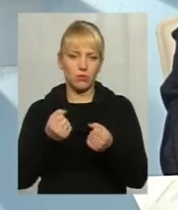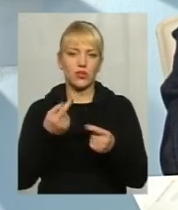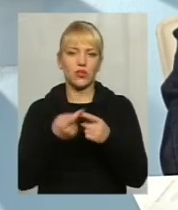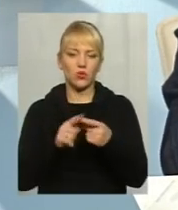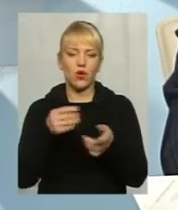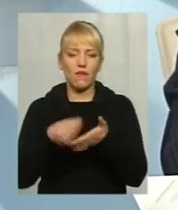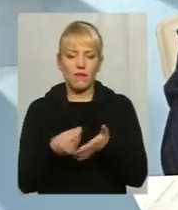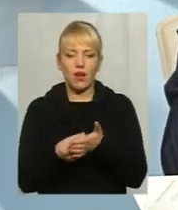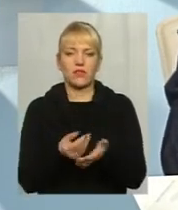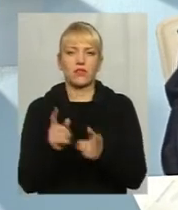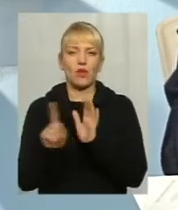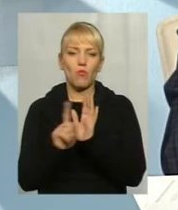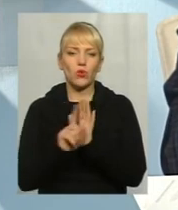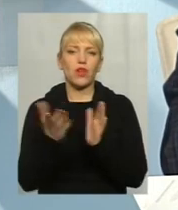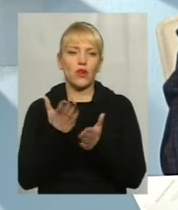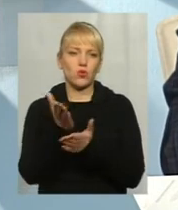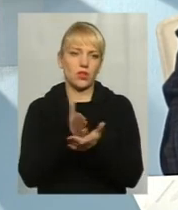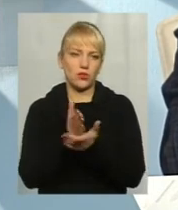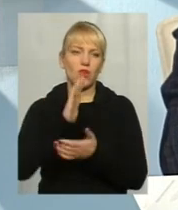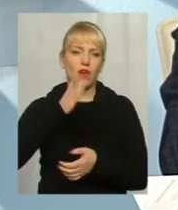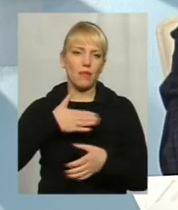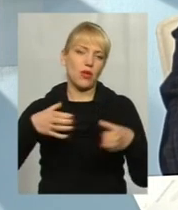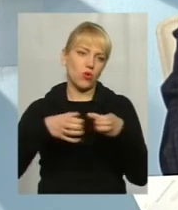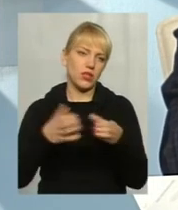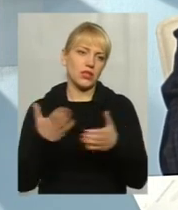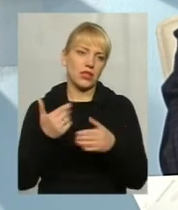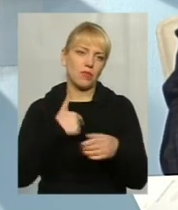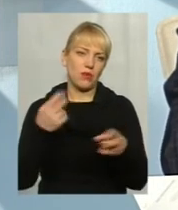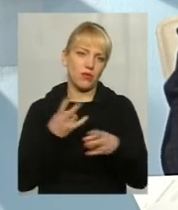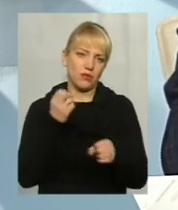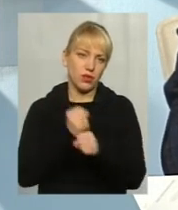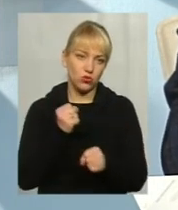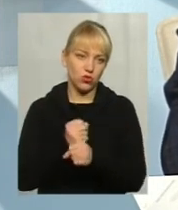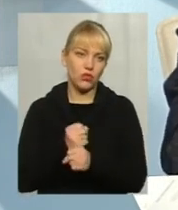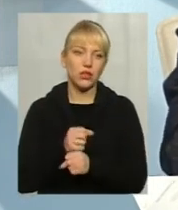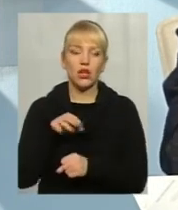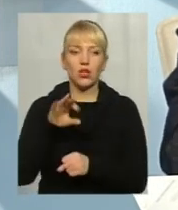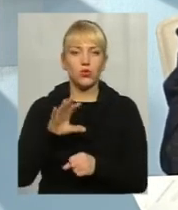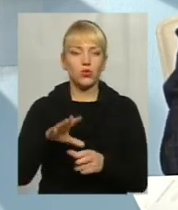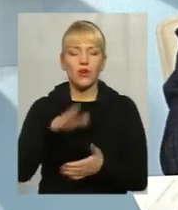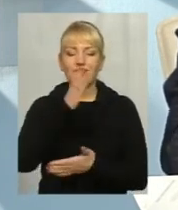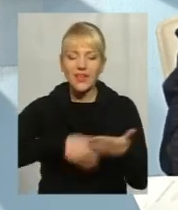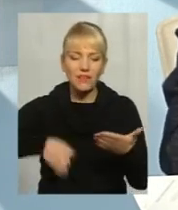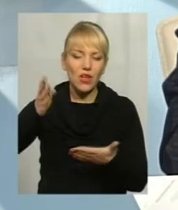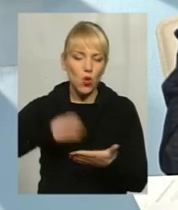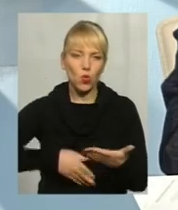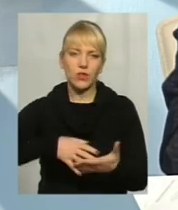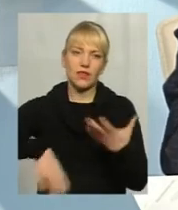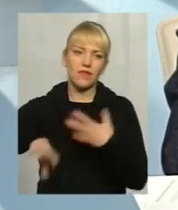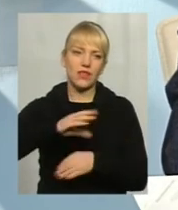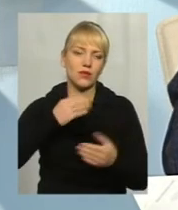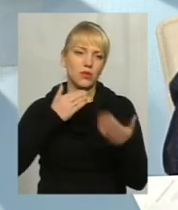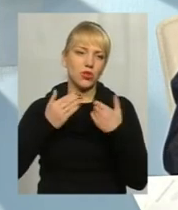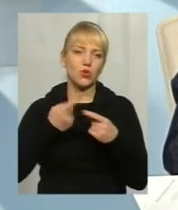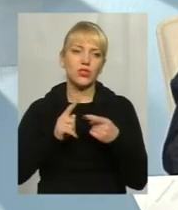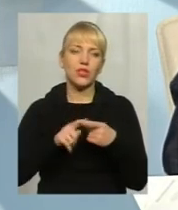проїзду, на яку заслуговує мій колектив, з яким я маю працювати, то ти нівелюється цей підхід до цієї